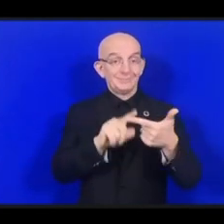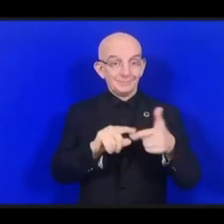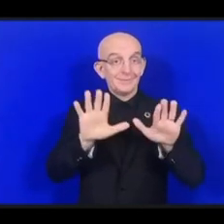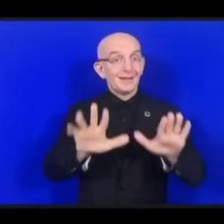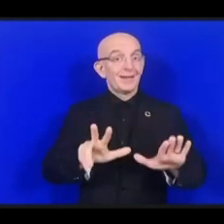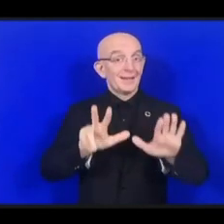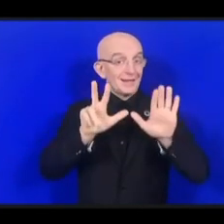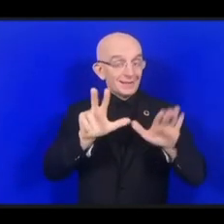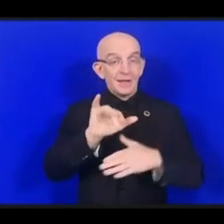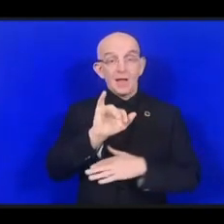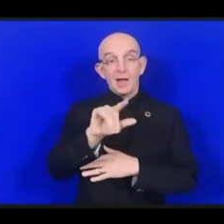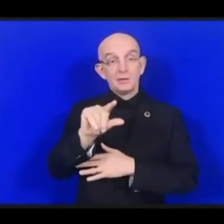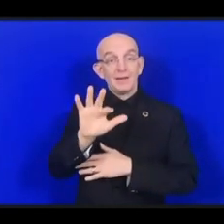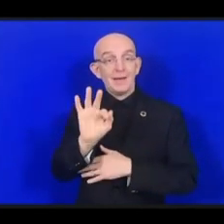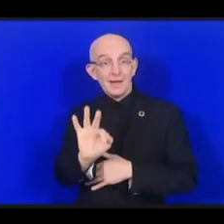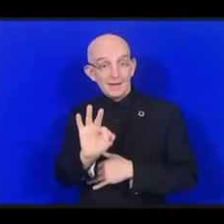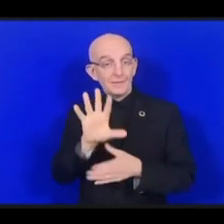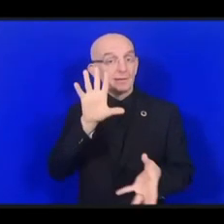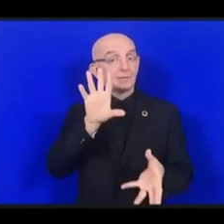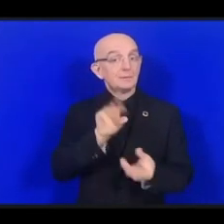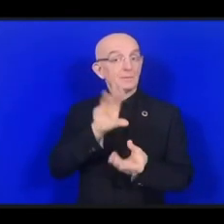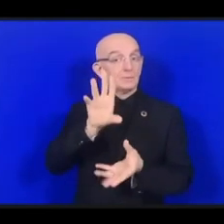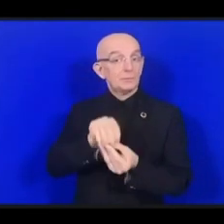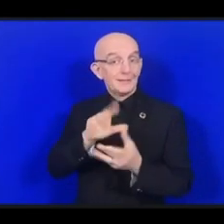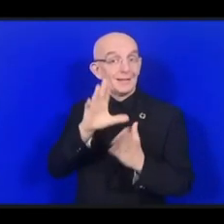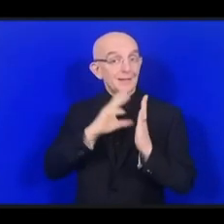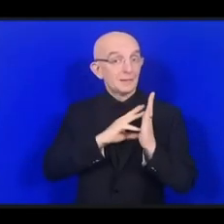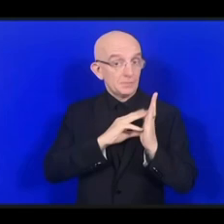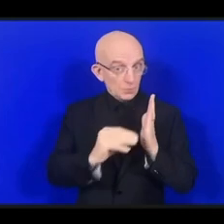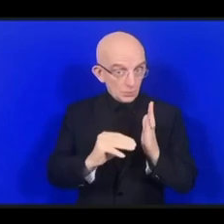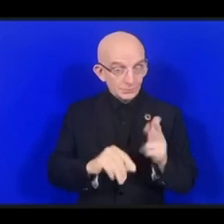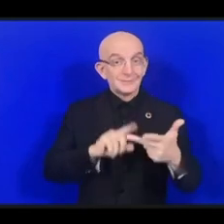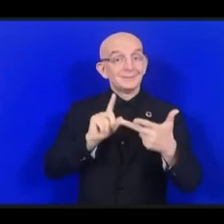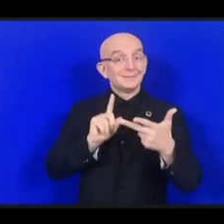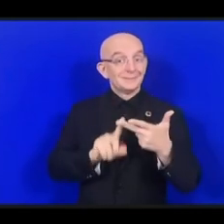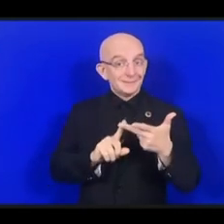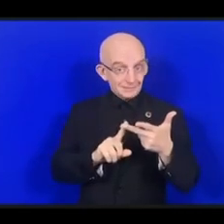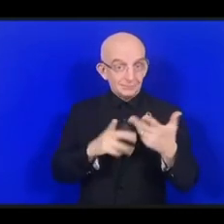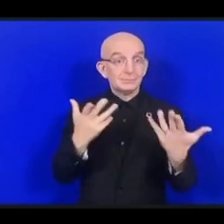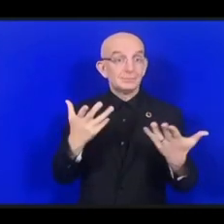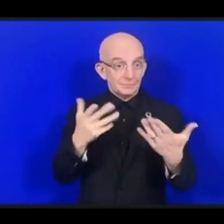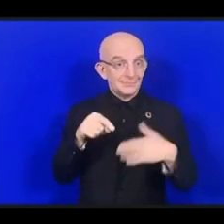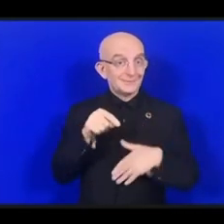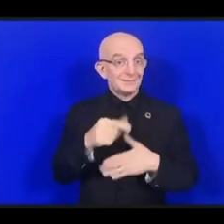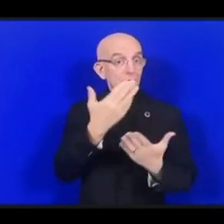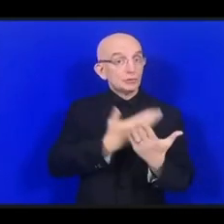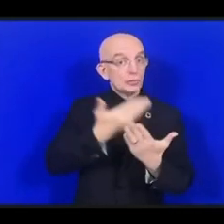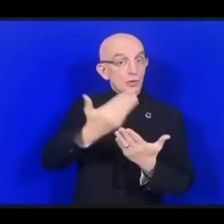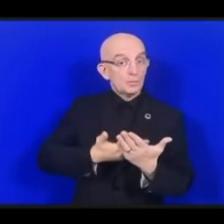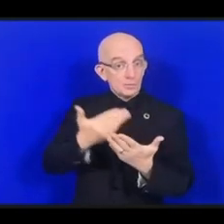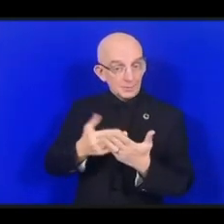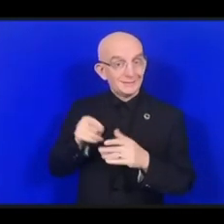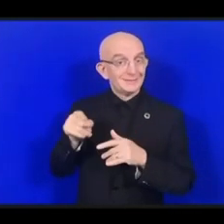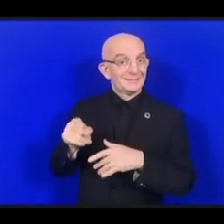результаты деятельности и саммит молодежи, в-четвертых, более 300